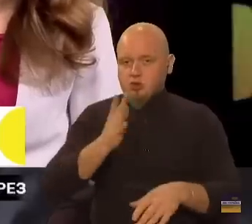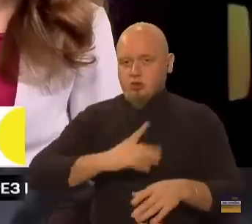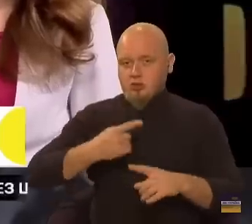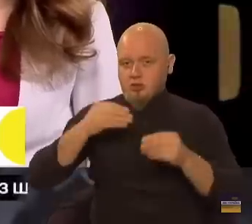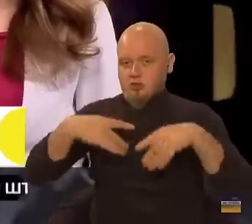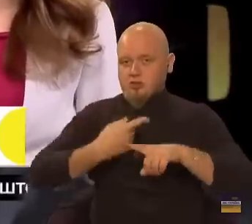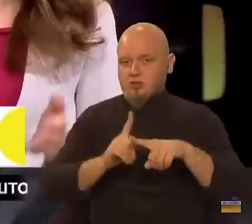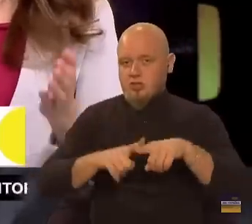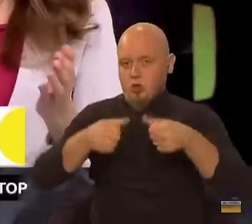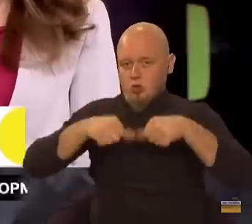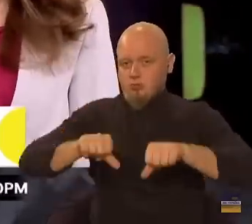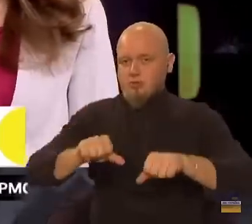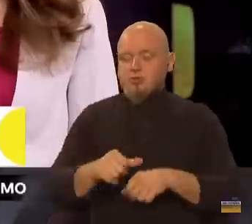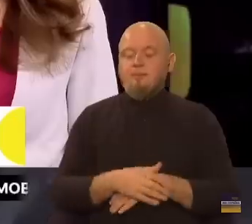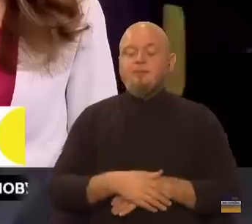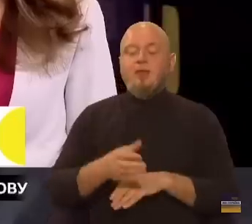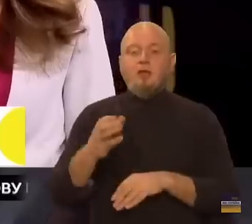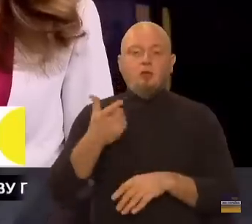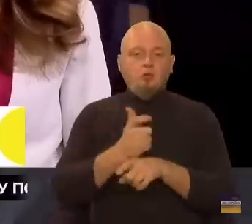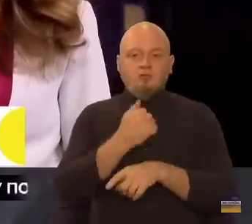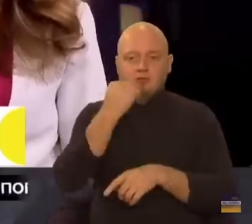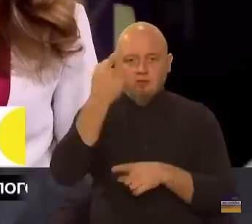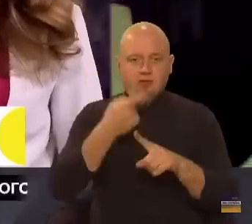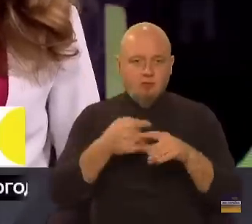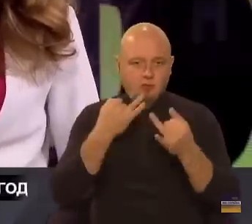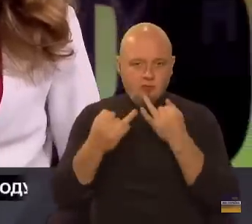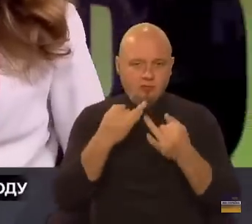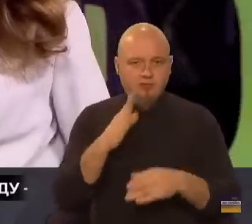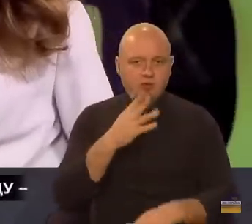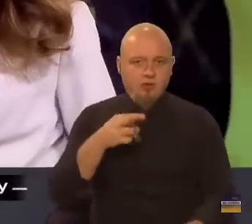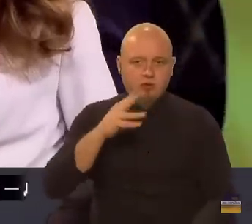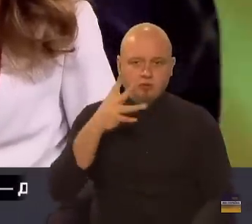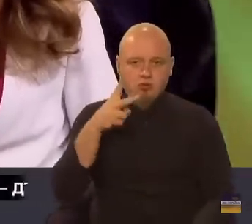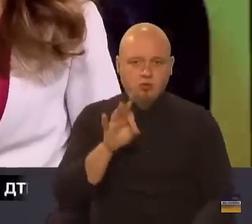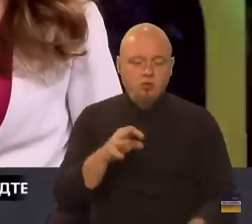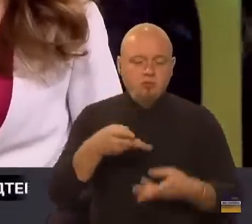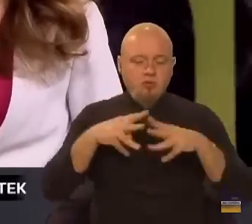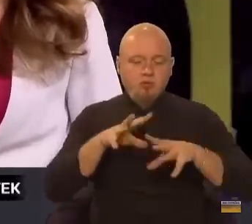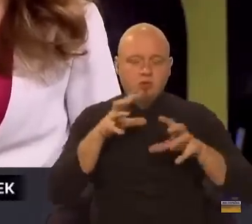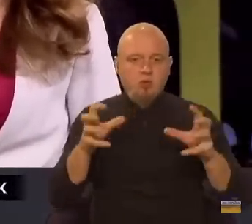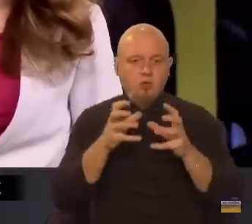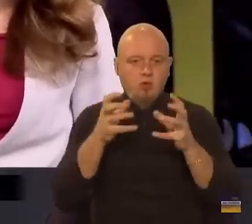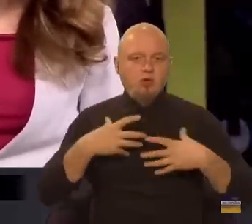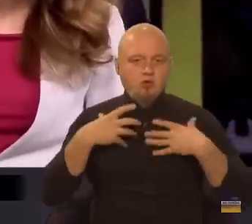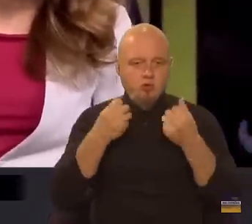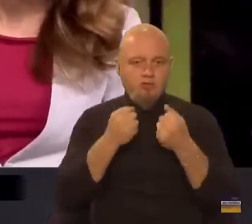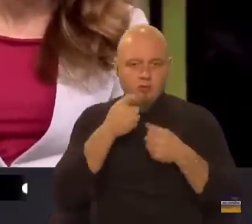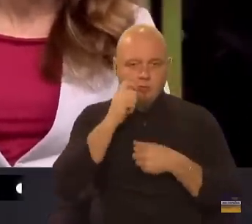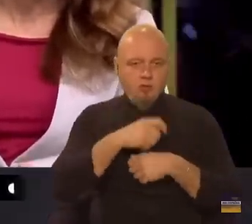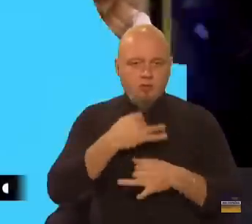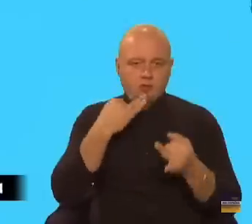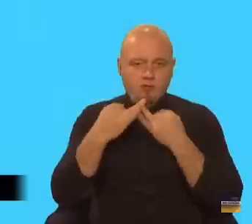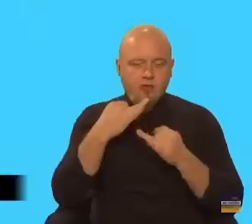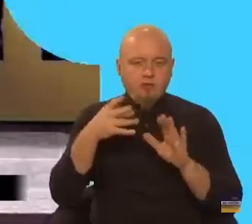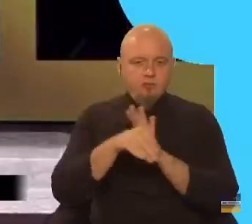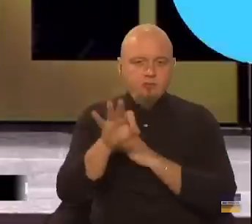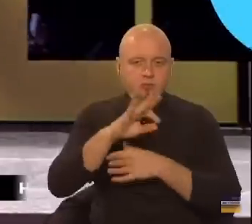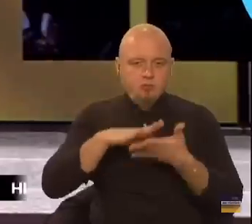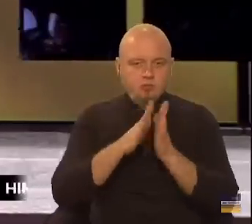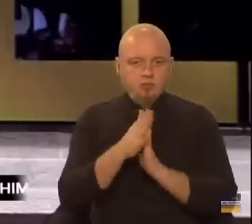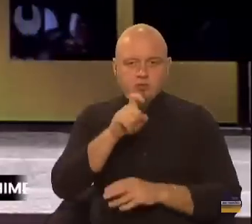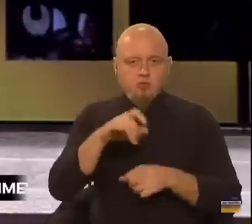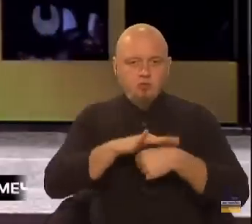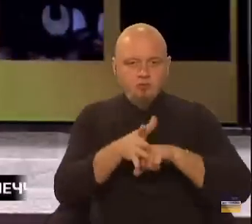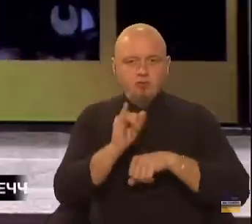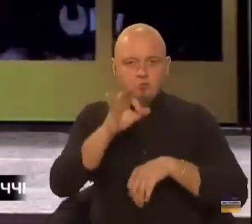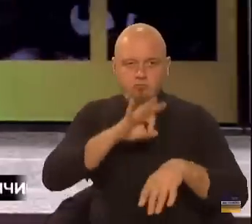вами ще раз зустрітися в ефірі. Я дуже вдячна за цю розмову. Віктор Ляшко, міністр охорони здоров'я України. Ми говорили, зокрема, і про ситуацію